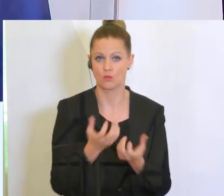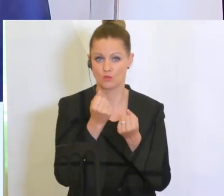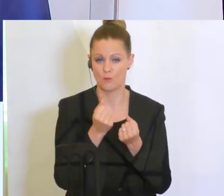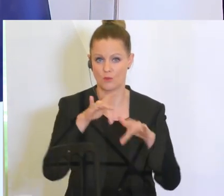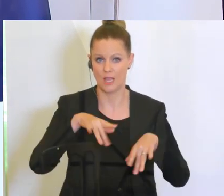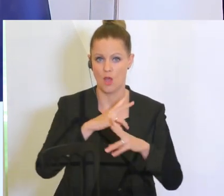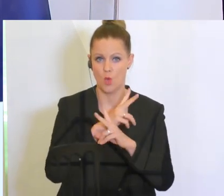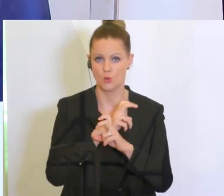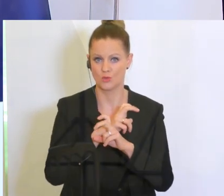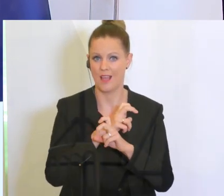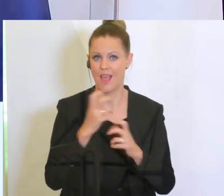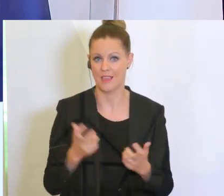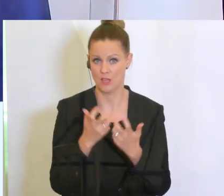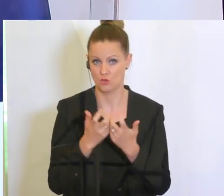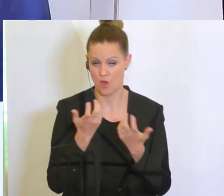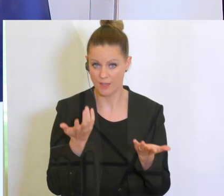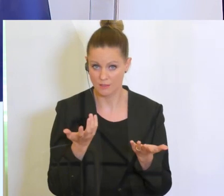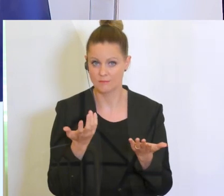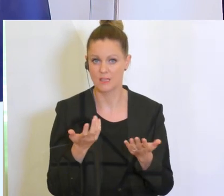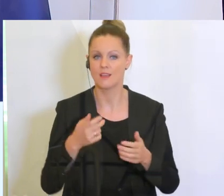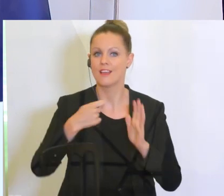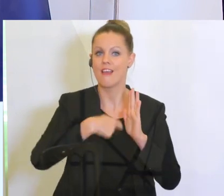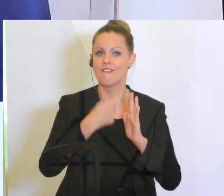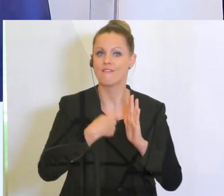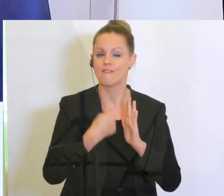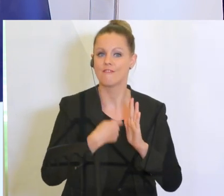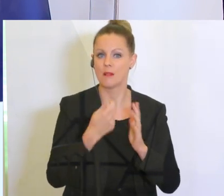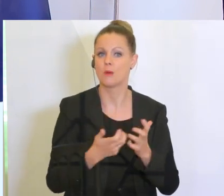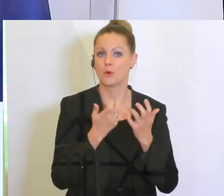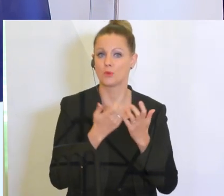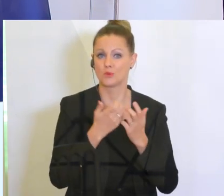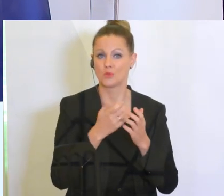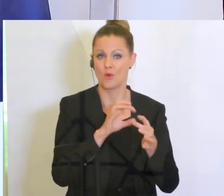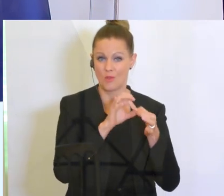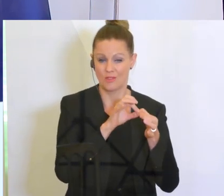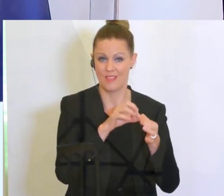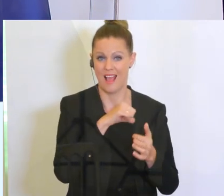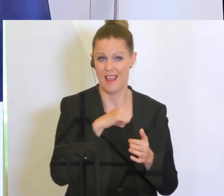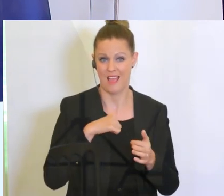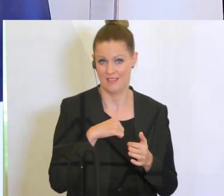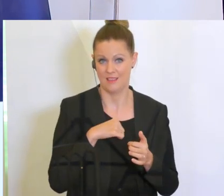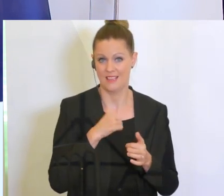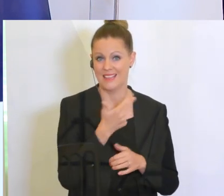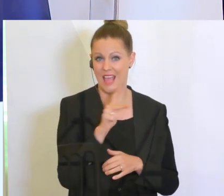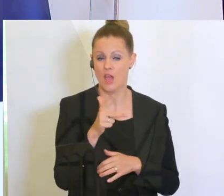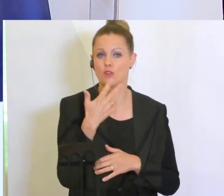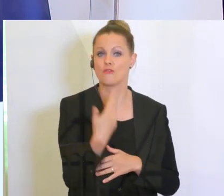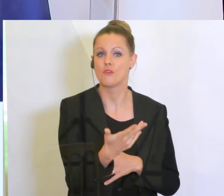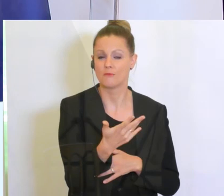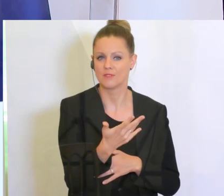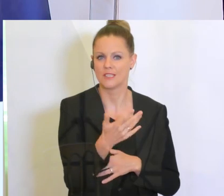in Österreich erzeugt. Die Filmproduktionen alleine machen dabei 350